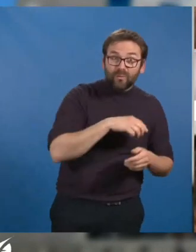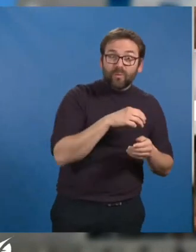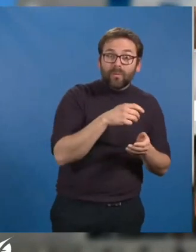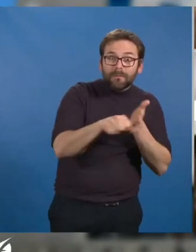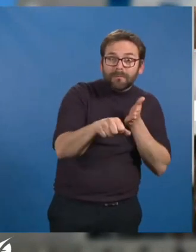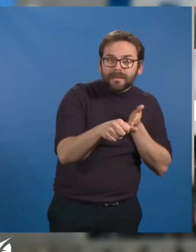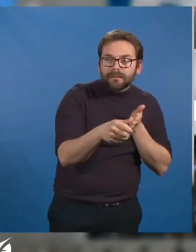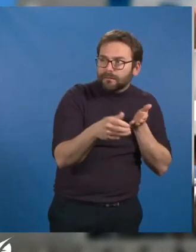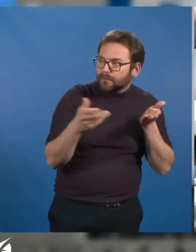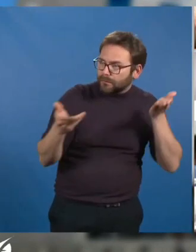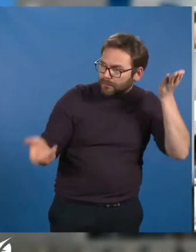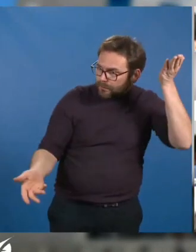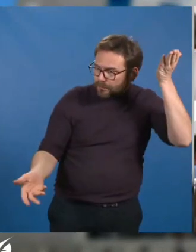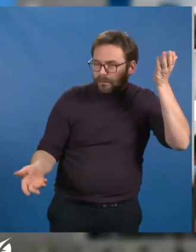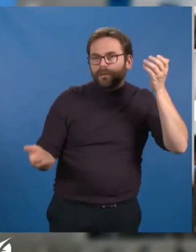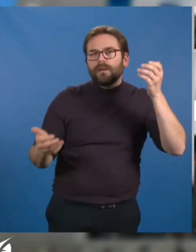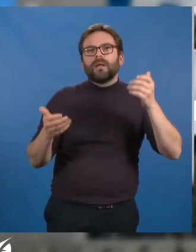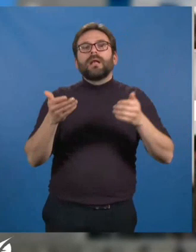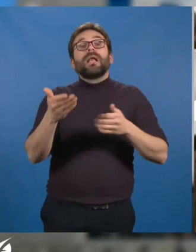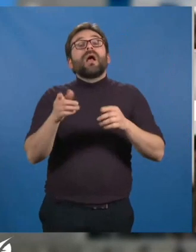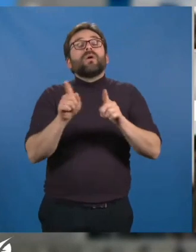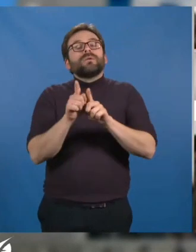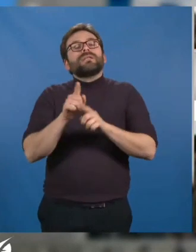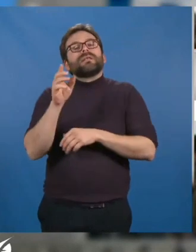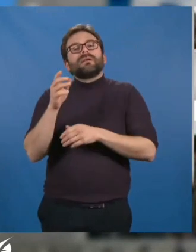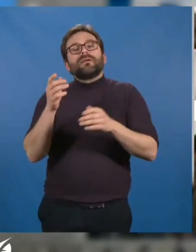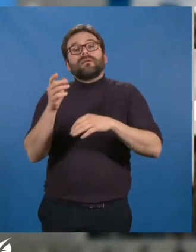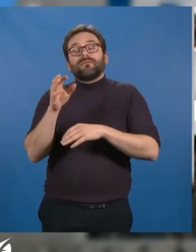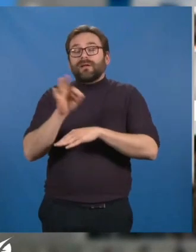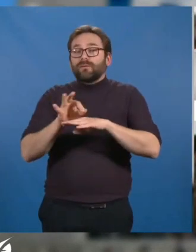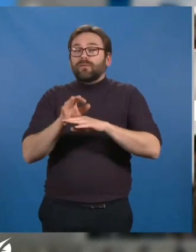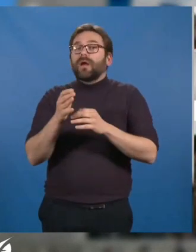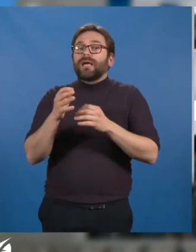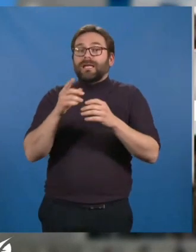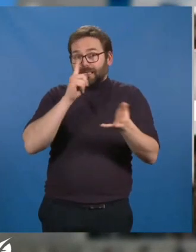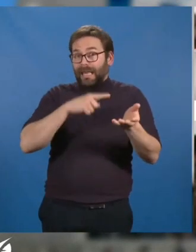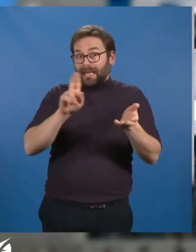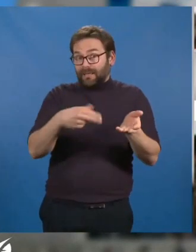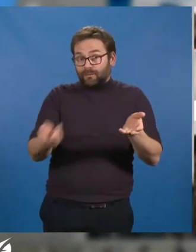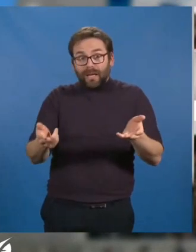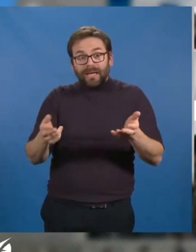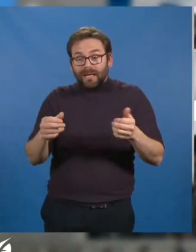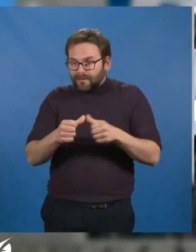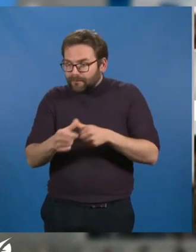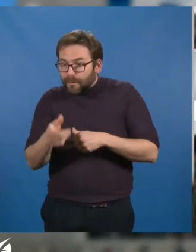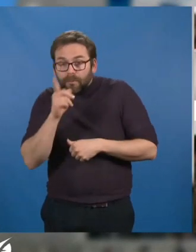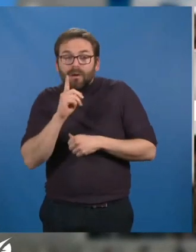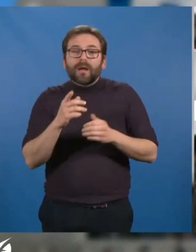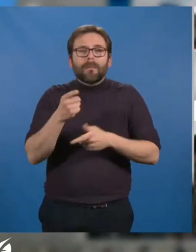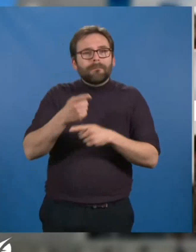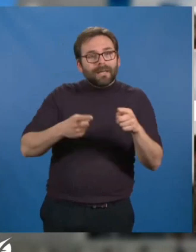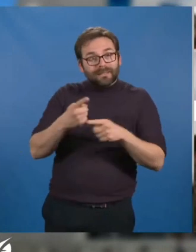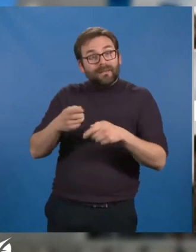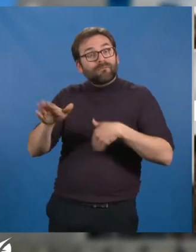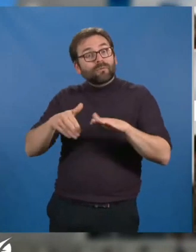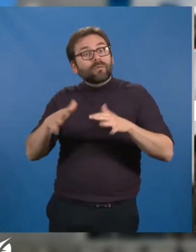puis, qu'en est-il pour nos factures de gaz naturelles, puisqu'une partie de nos matériels roulants fonctionnent au gaz, et qu'aucune aide n'est prévue